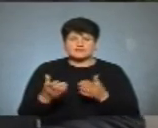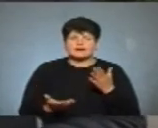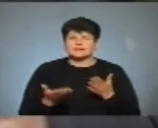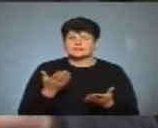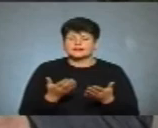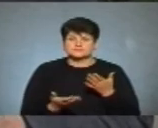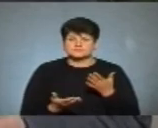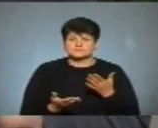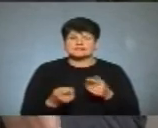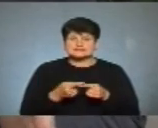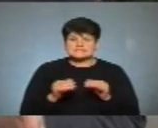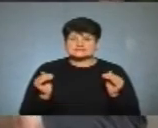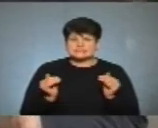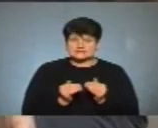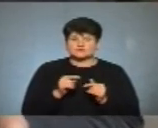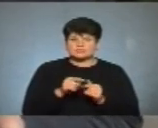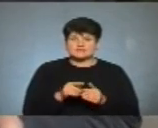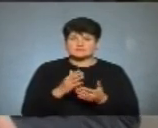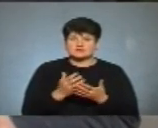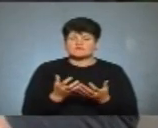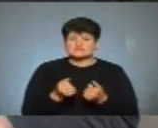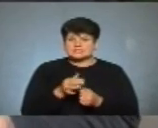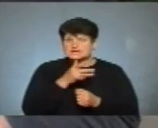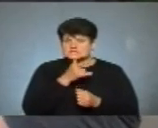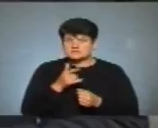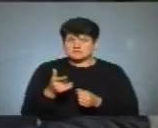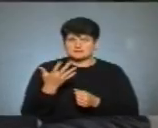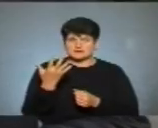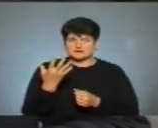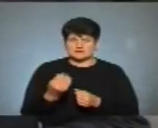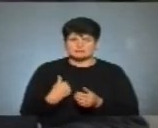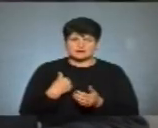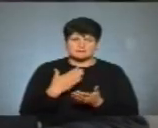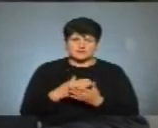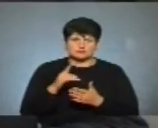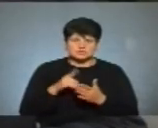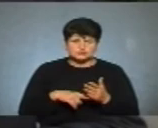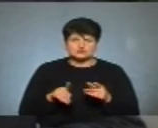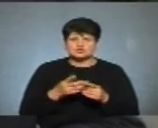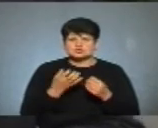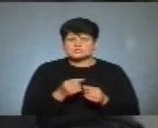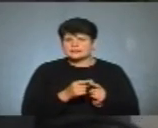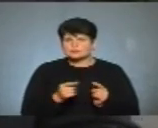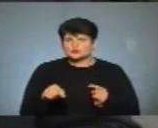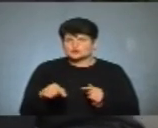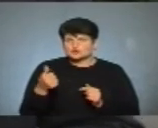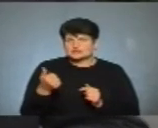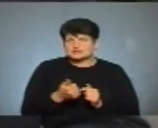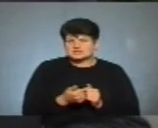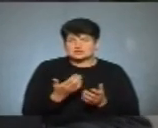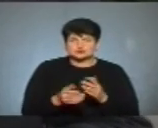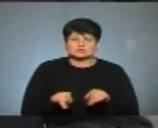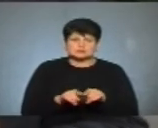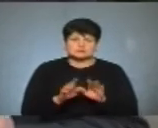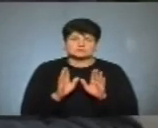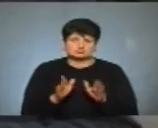це знизилось. Але вони мають взяти за період п'ять днів. Ми маємо надію, що ще на протязі цього тижня, якщо